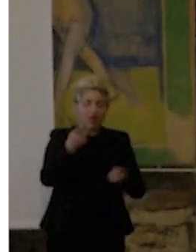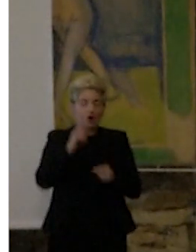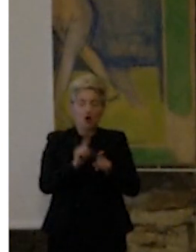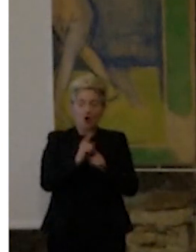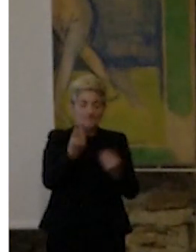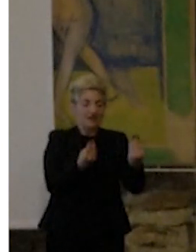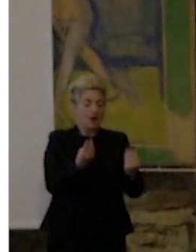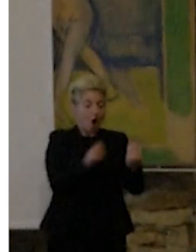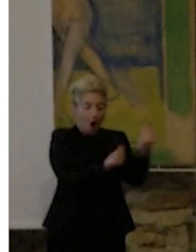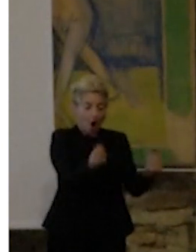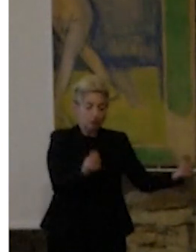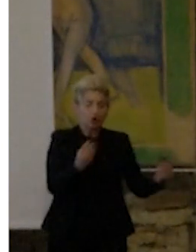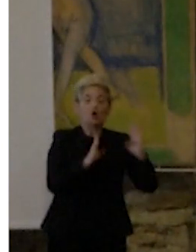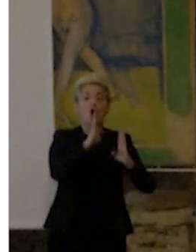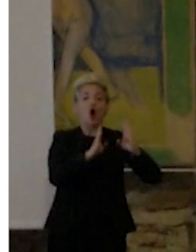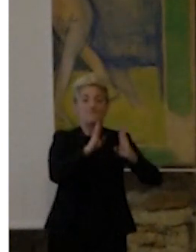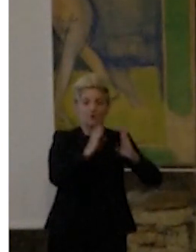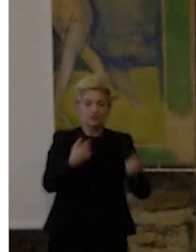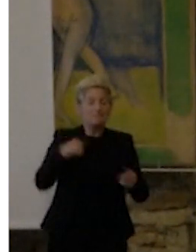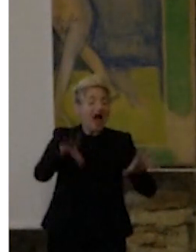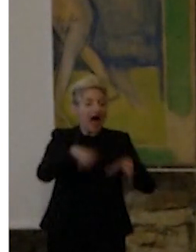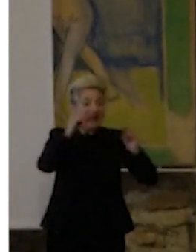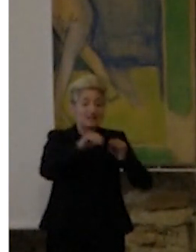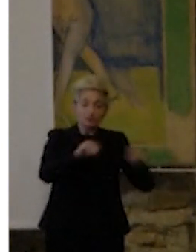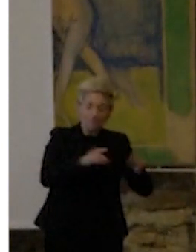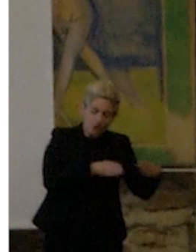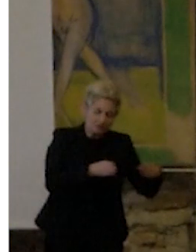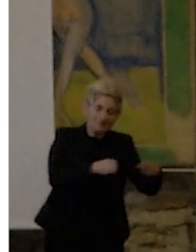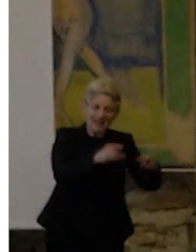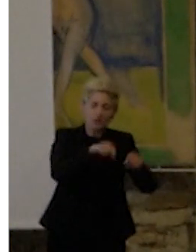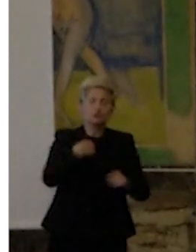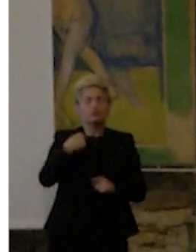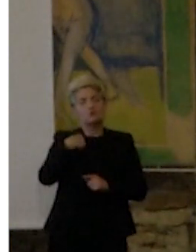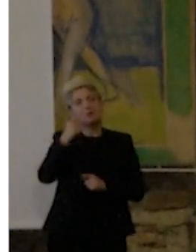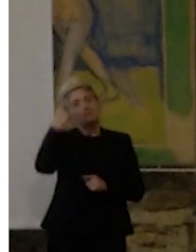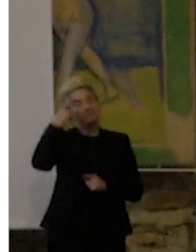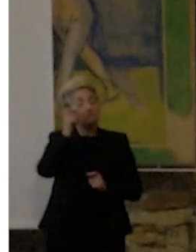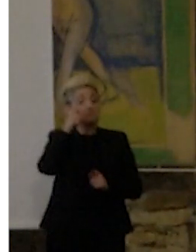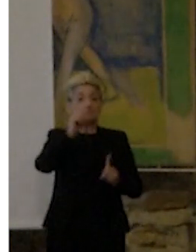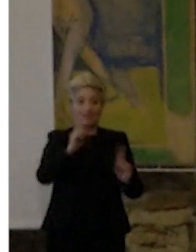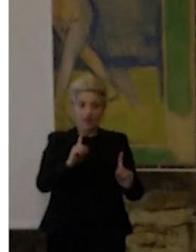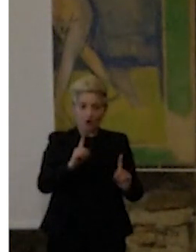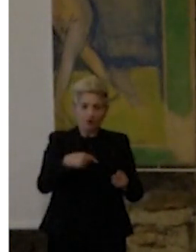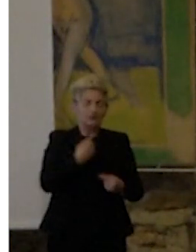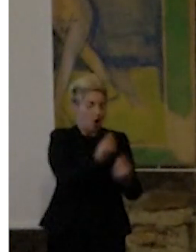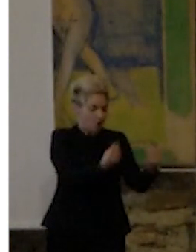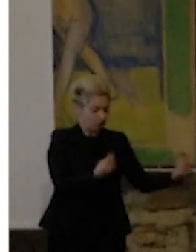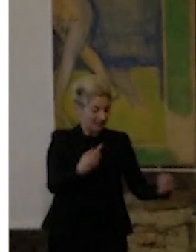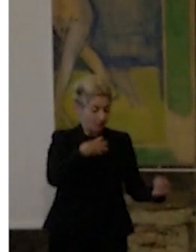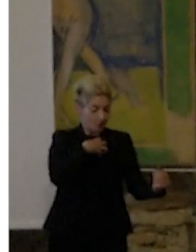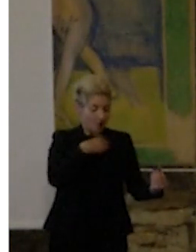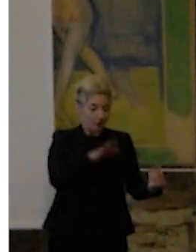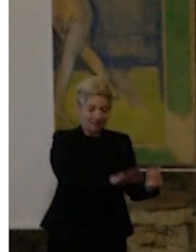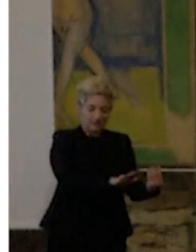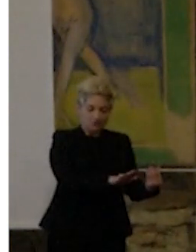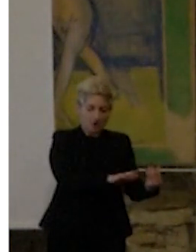confronto le cose. Quindi all'inizio non mi ero accorto di una cosa fondamentale. Nel momento in cui tocco le cose della Montessori, è come se io